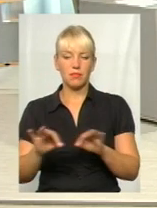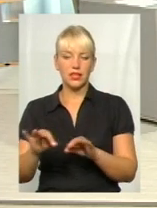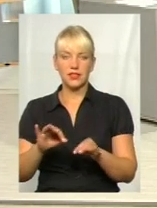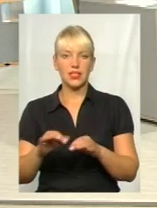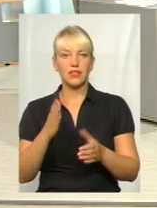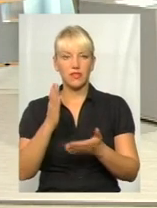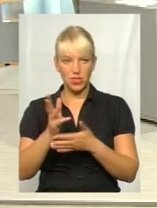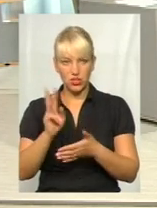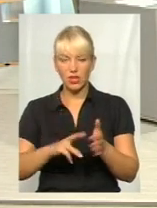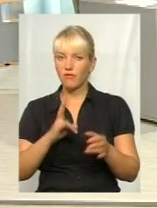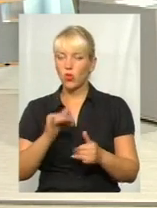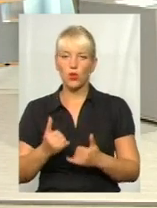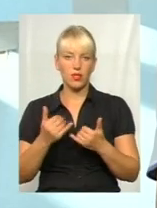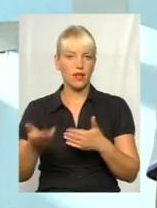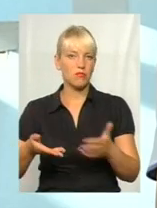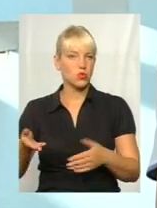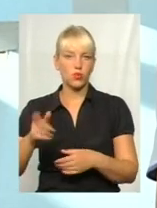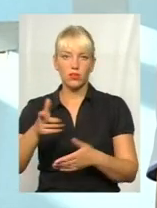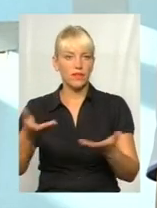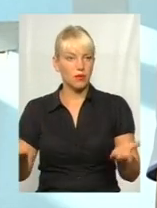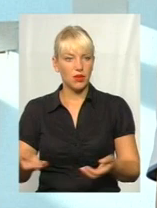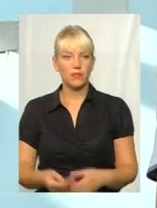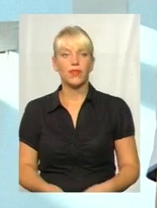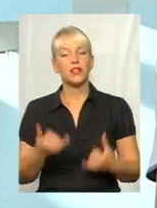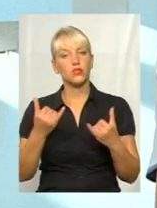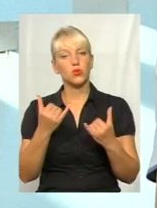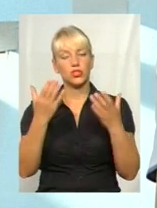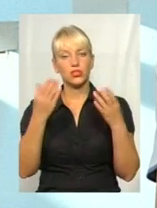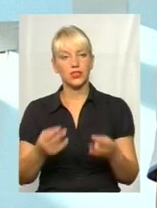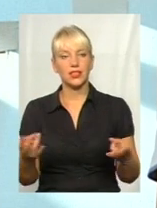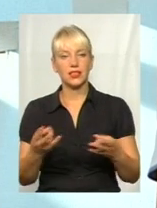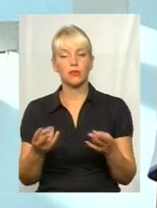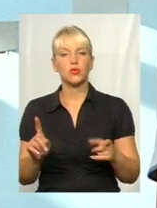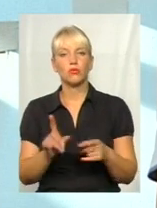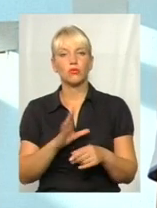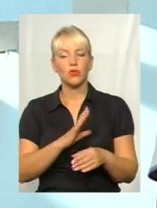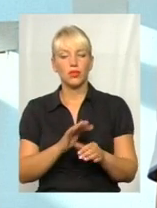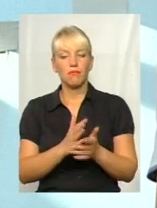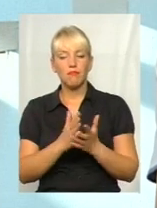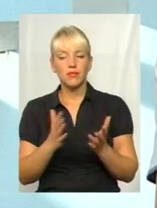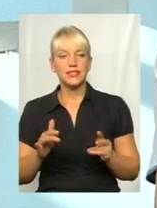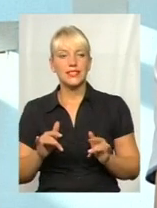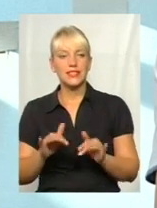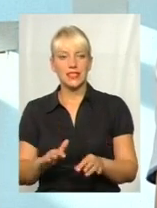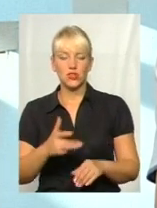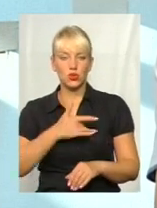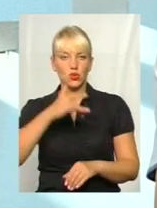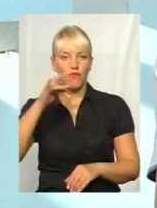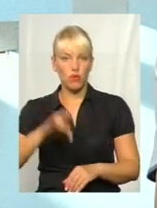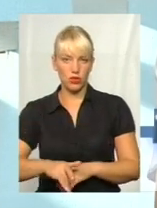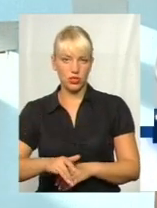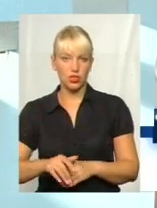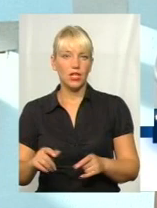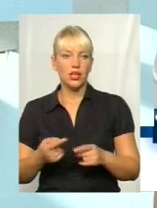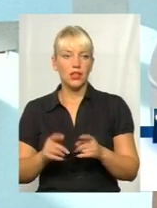пішоходів. На сьогоднішній день потрібно більше, щоб вони були заходи дієвіші, суворіші,